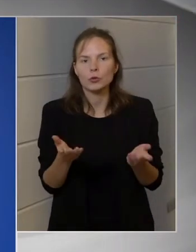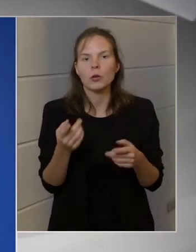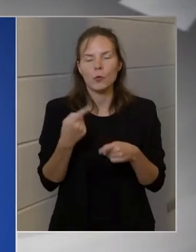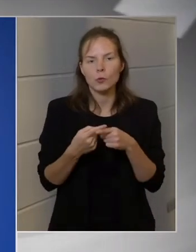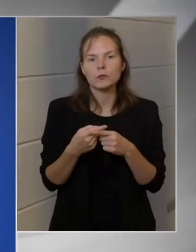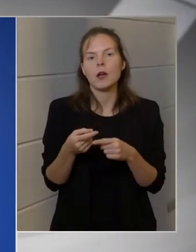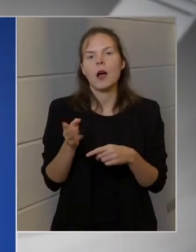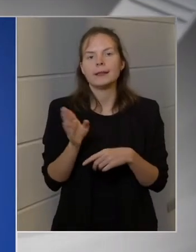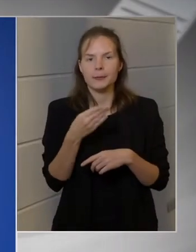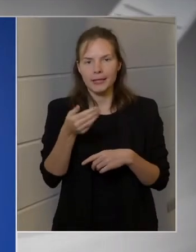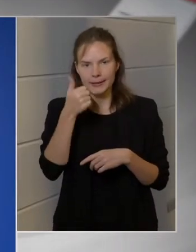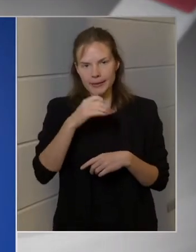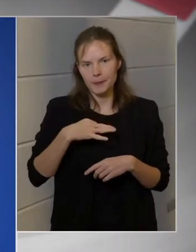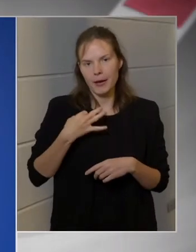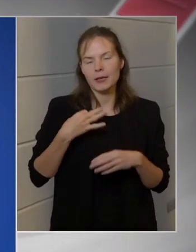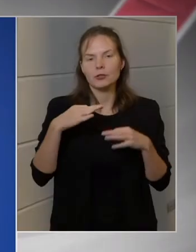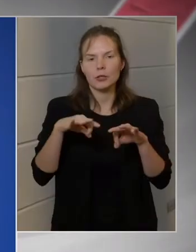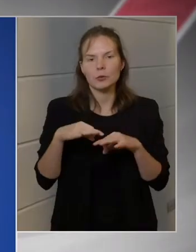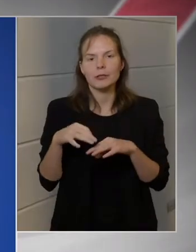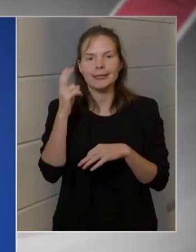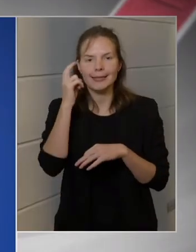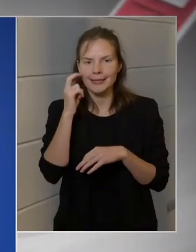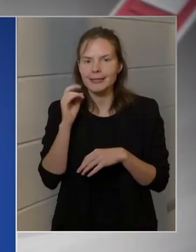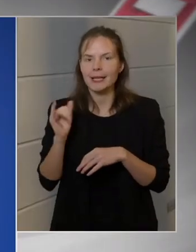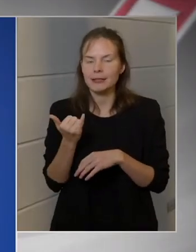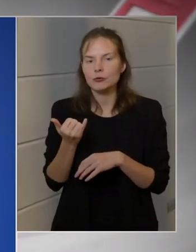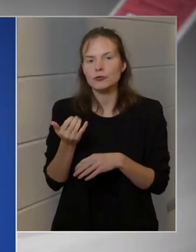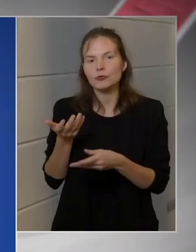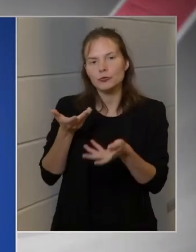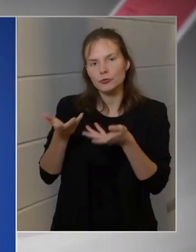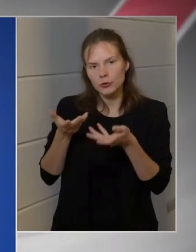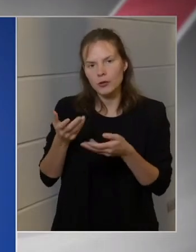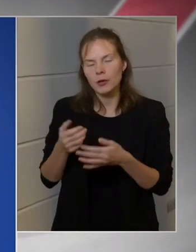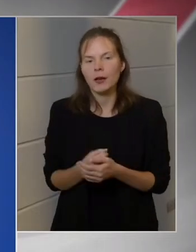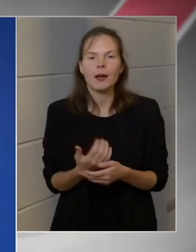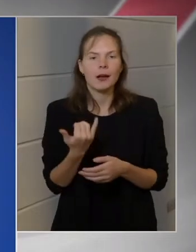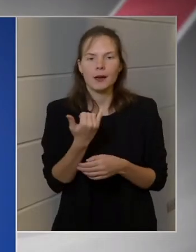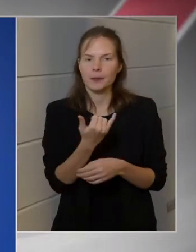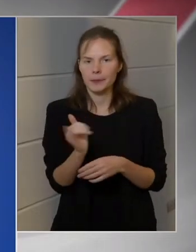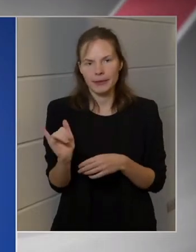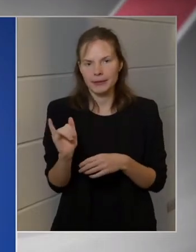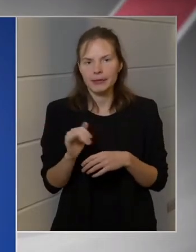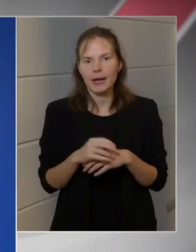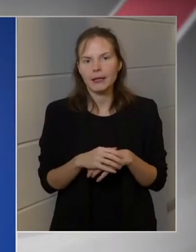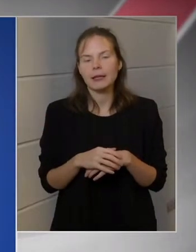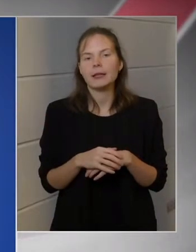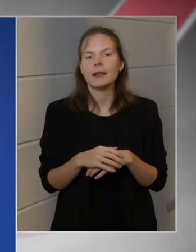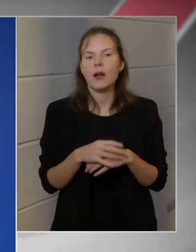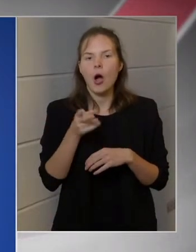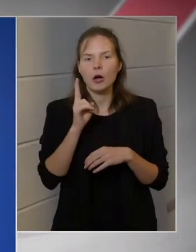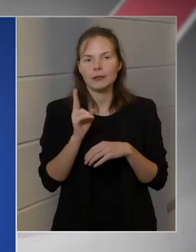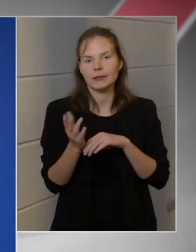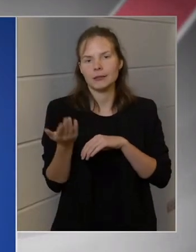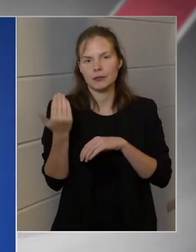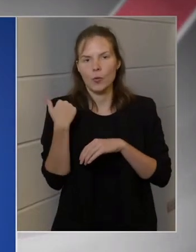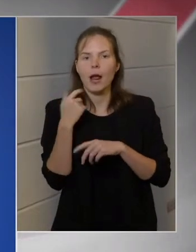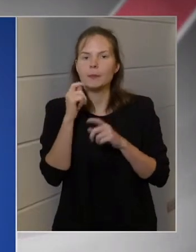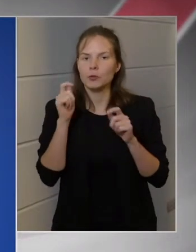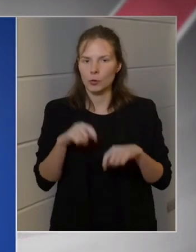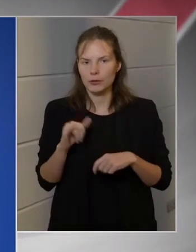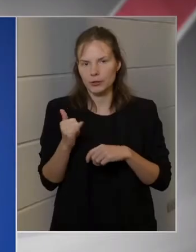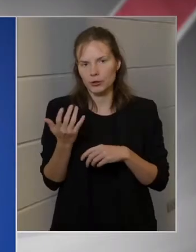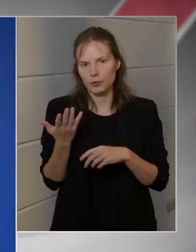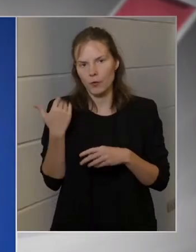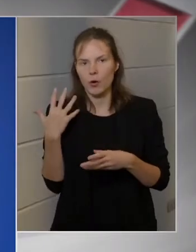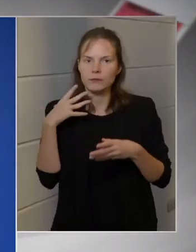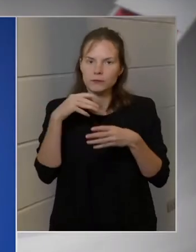Nemzeti Népegészségi Központtal, tehát mindazokkal a korábbi döntések során